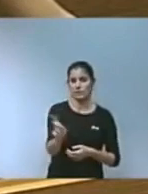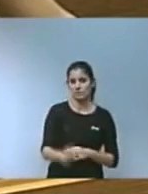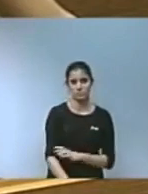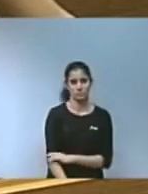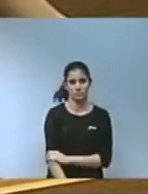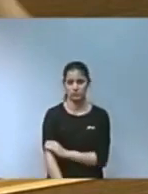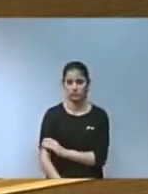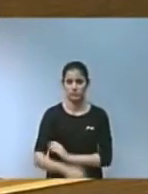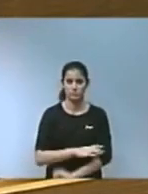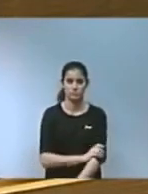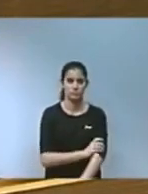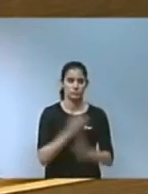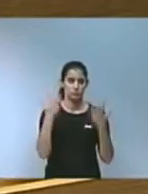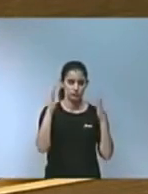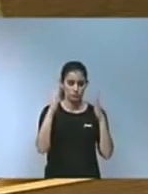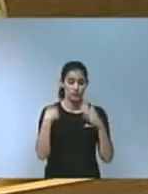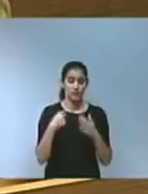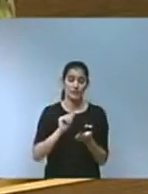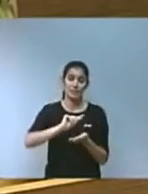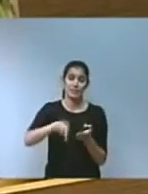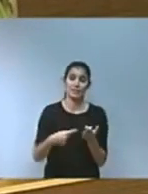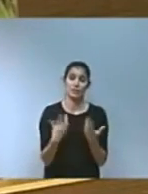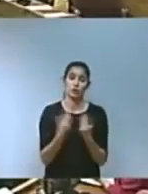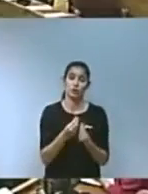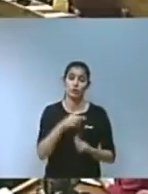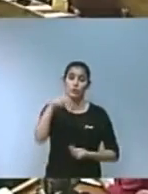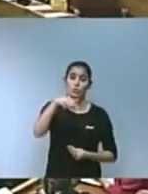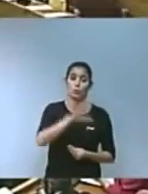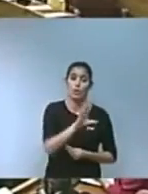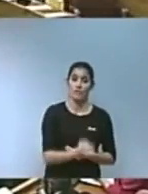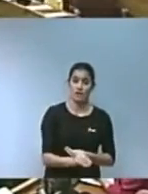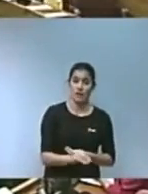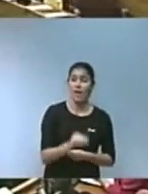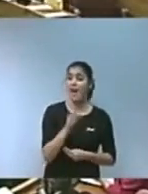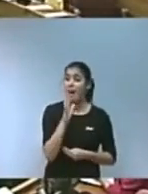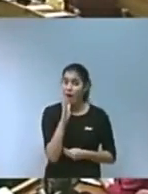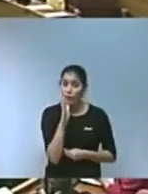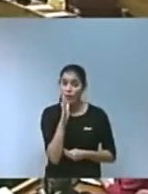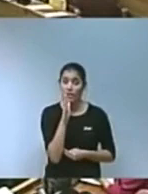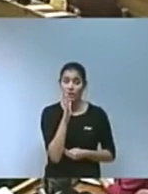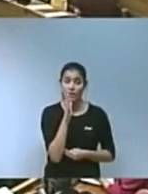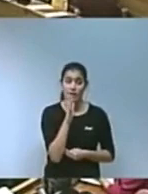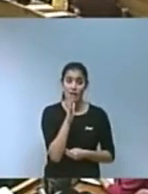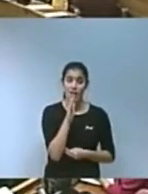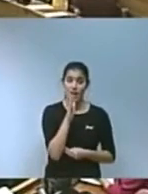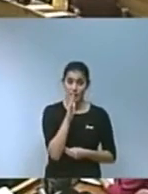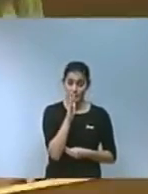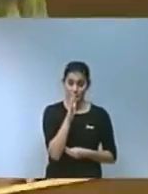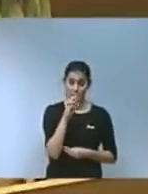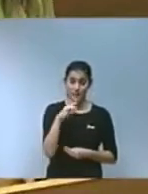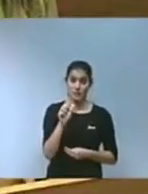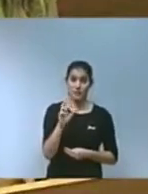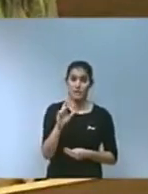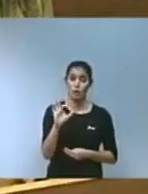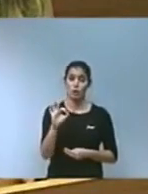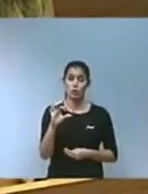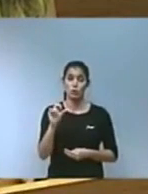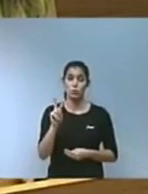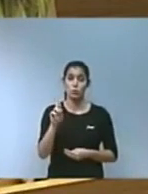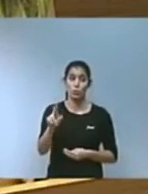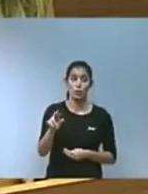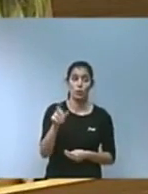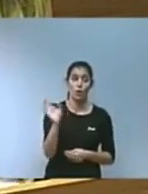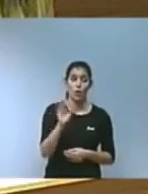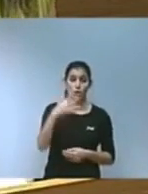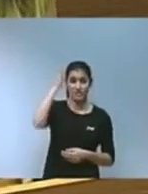és el cas del tractat amb Sud-àfrica ara Mercosur o la política d'exportacions del president Trump que